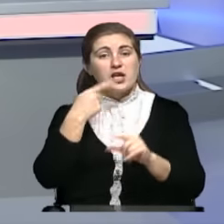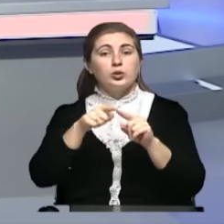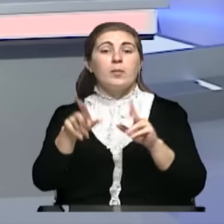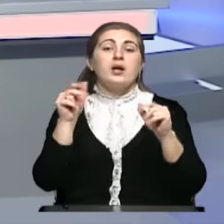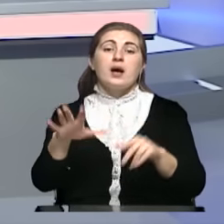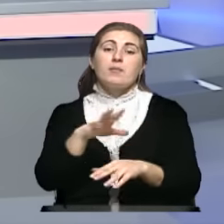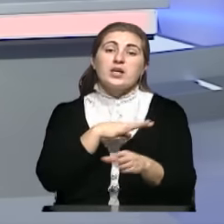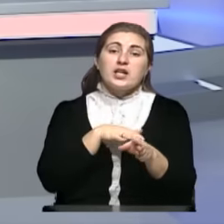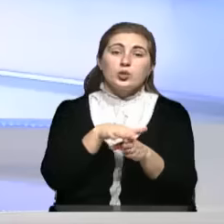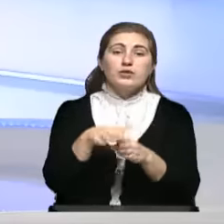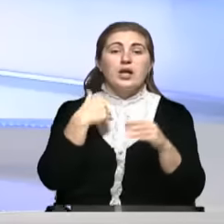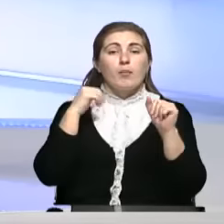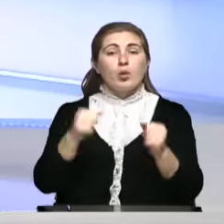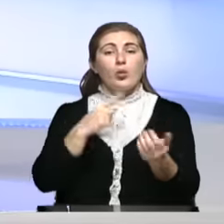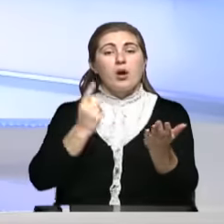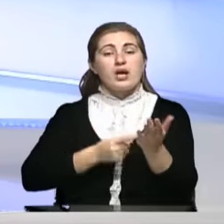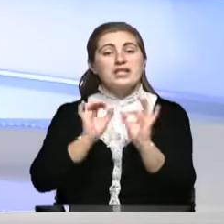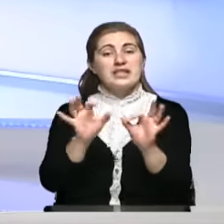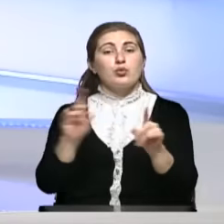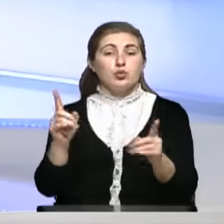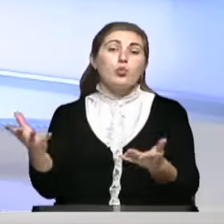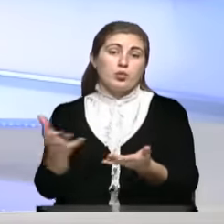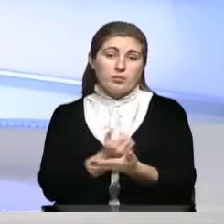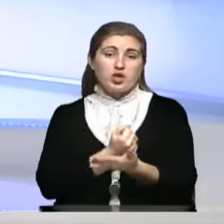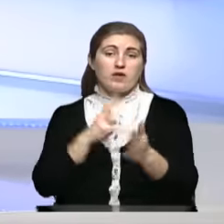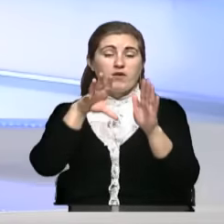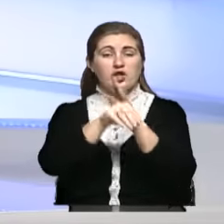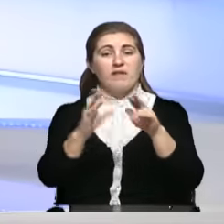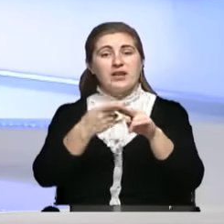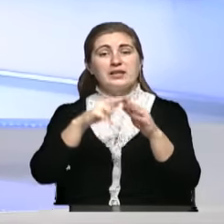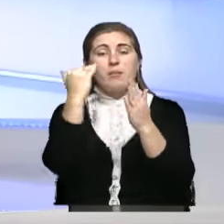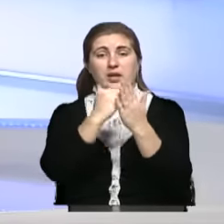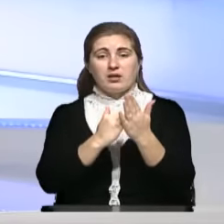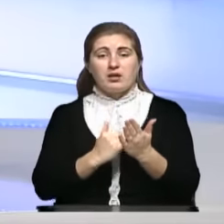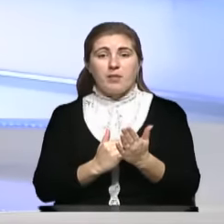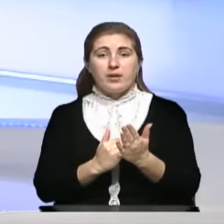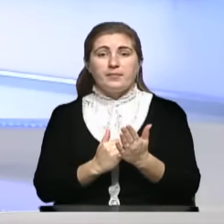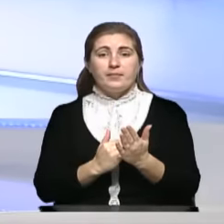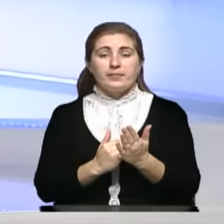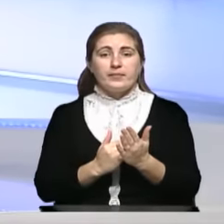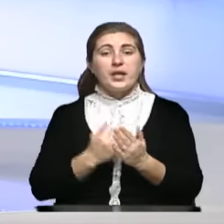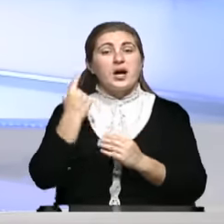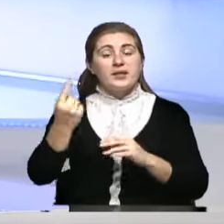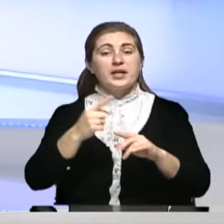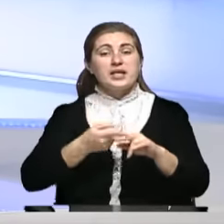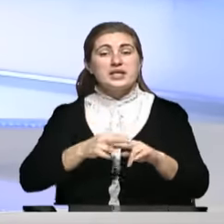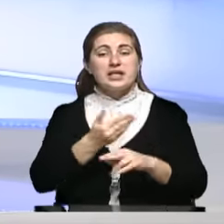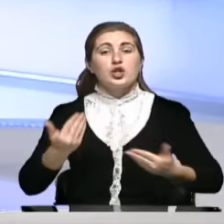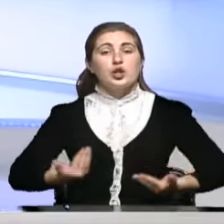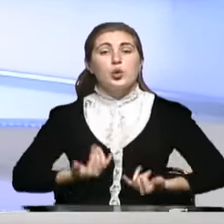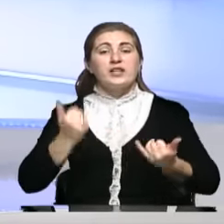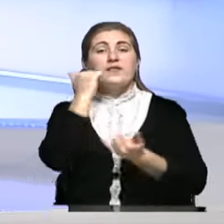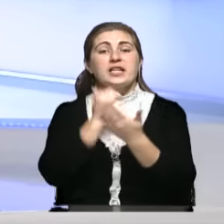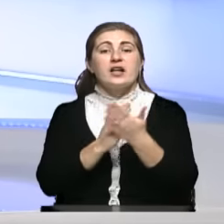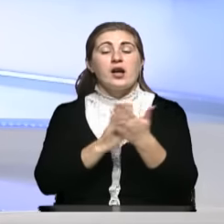реализовывались. Я могу констатировать, что успешно вошли в эти программы. Одна из них – жилье для ветеранов